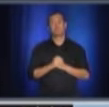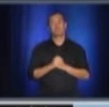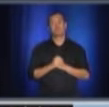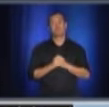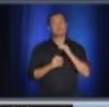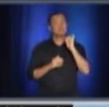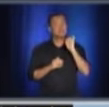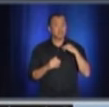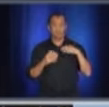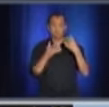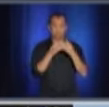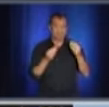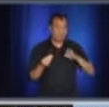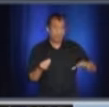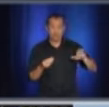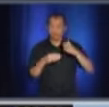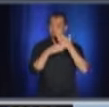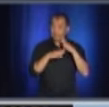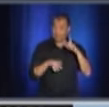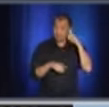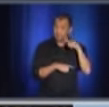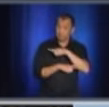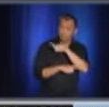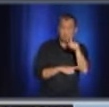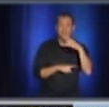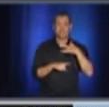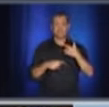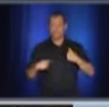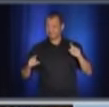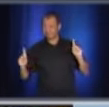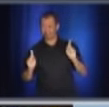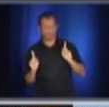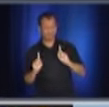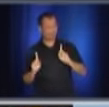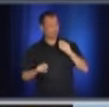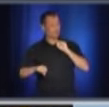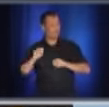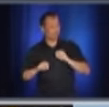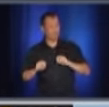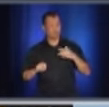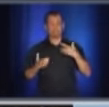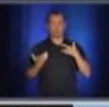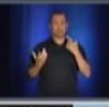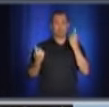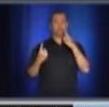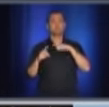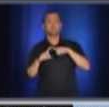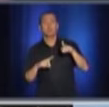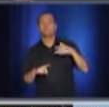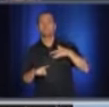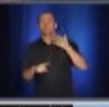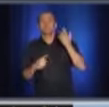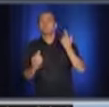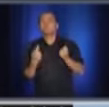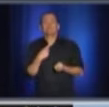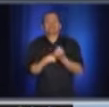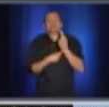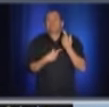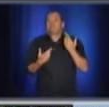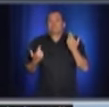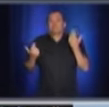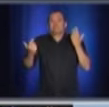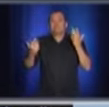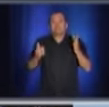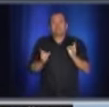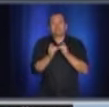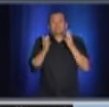doute, que ce soit de façon involontaire, comme je le disais, ou que vous avez peut-être, il y